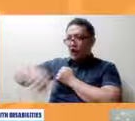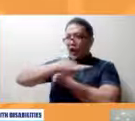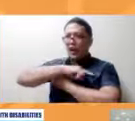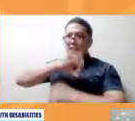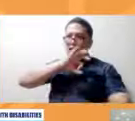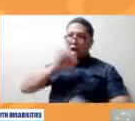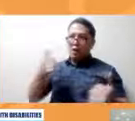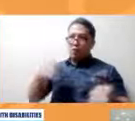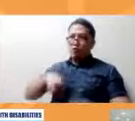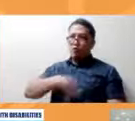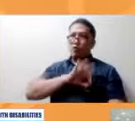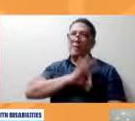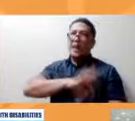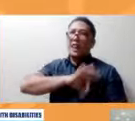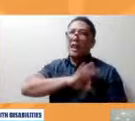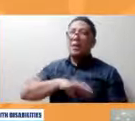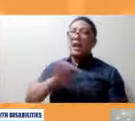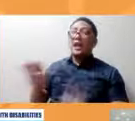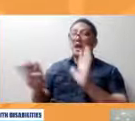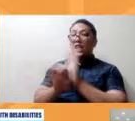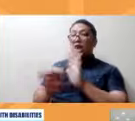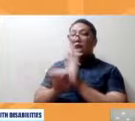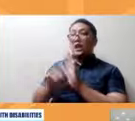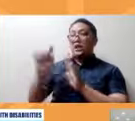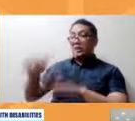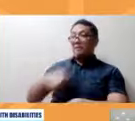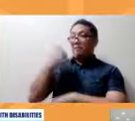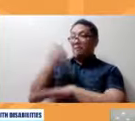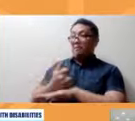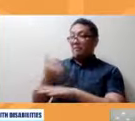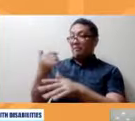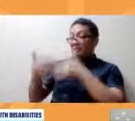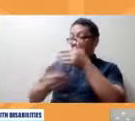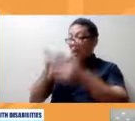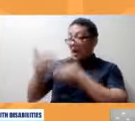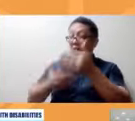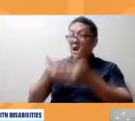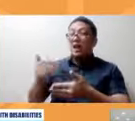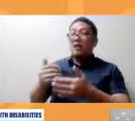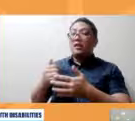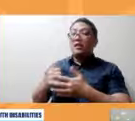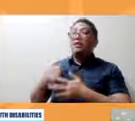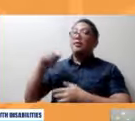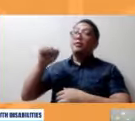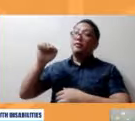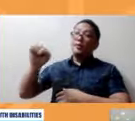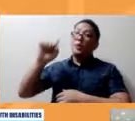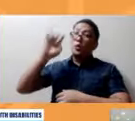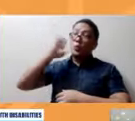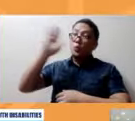at pag nandyan na ang mga mekanismong to makakaasa ka na magiging